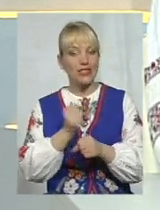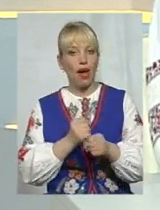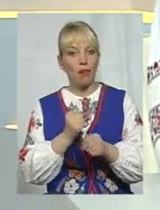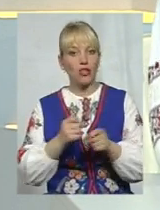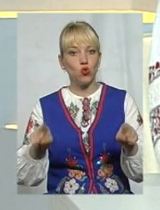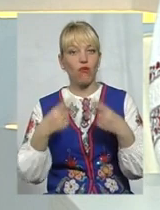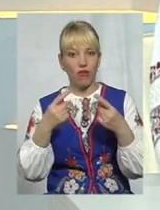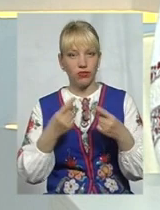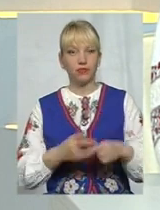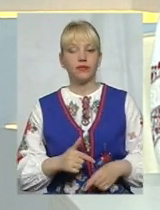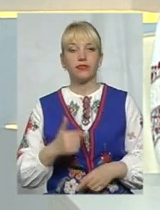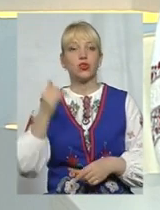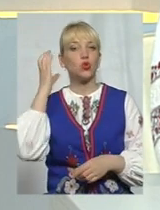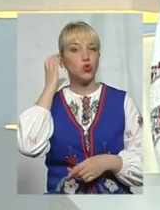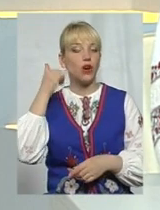говоріть, будь ласка.